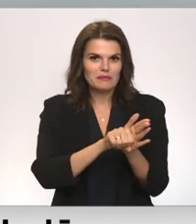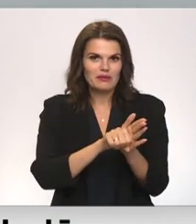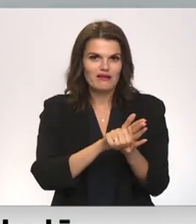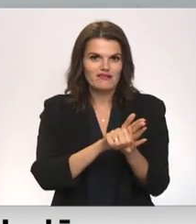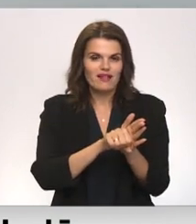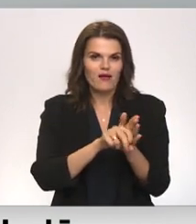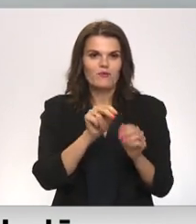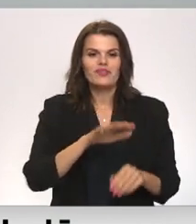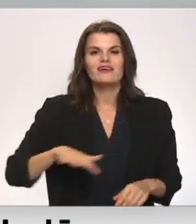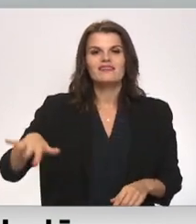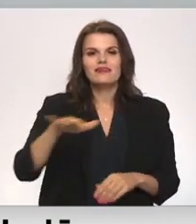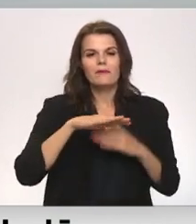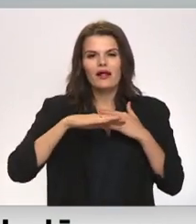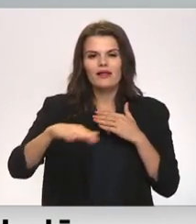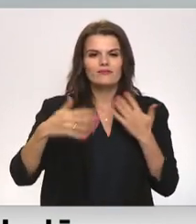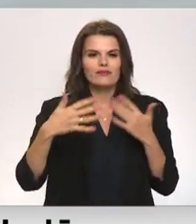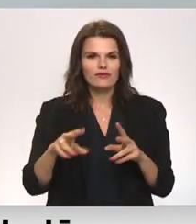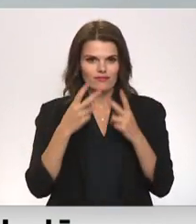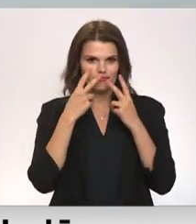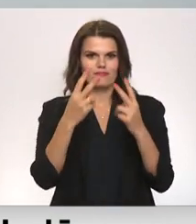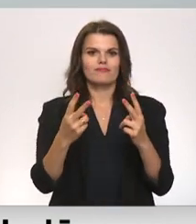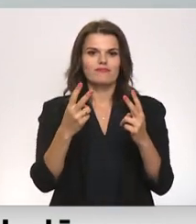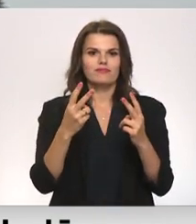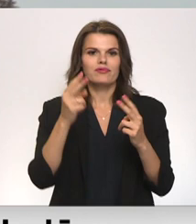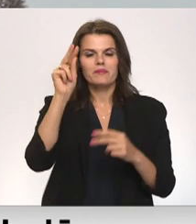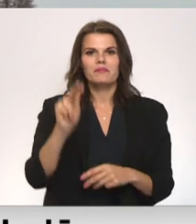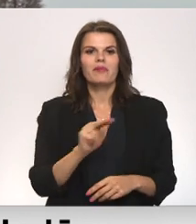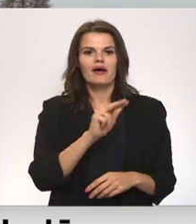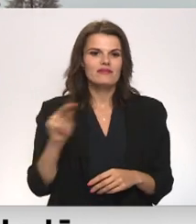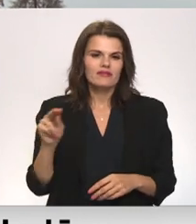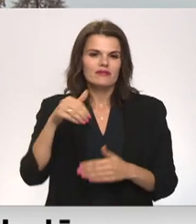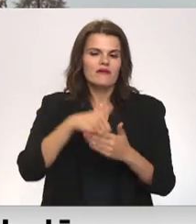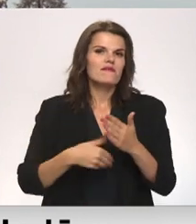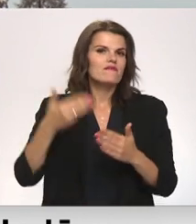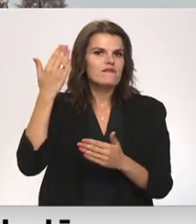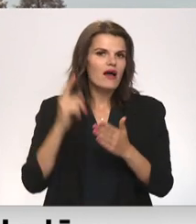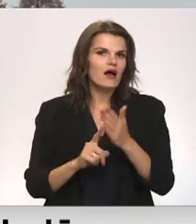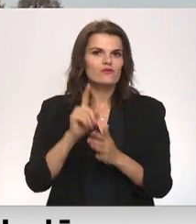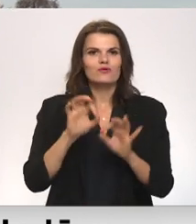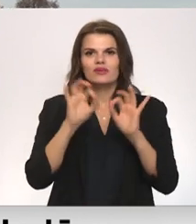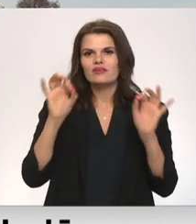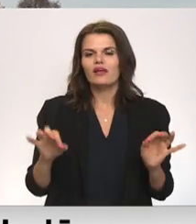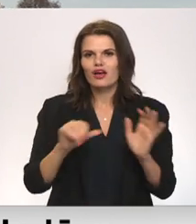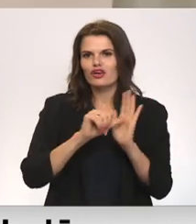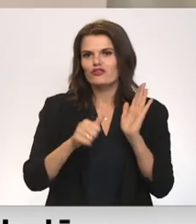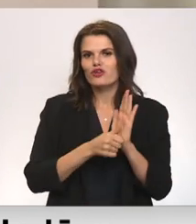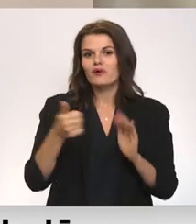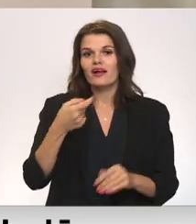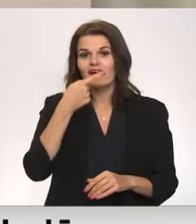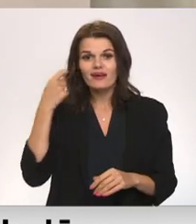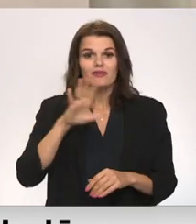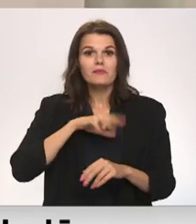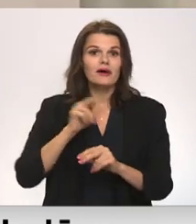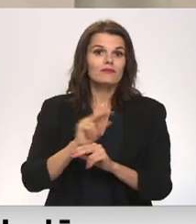Zemgals līdzinumā jau izstālēm pamanāma mežotnes baznīca, kuras vēsturēs sākusies 16. gadsimtā. Pēc